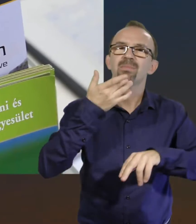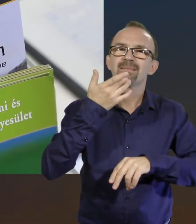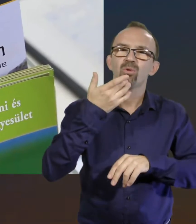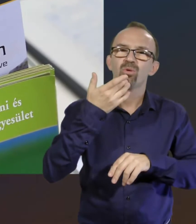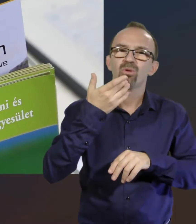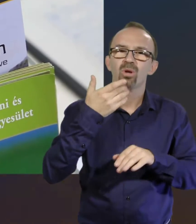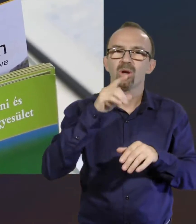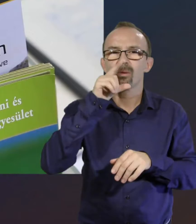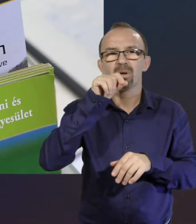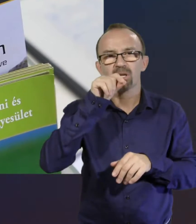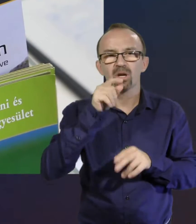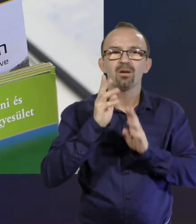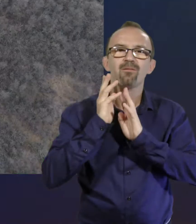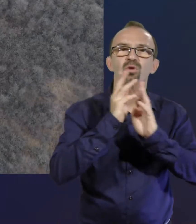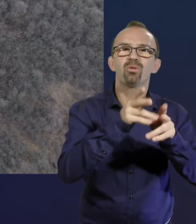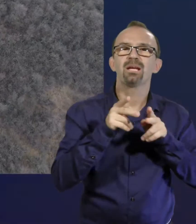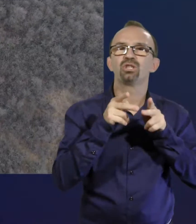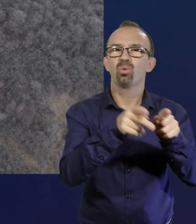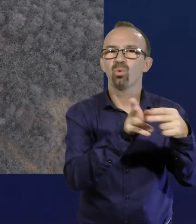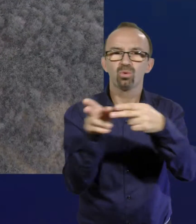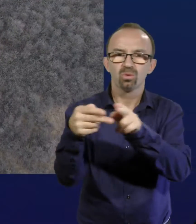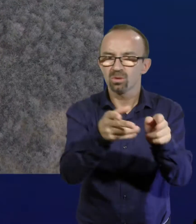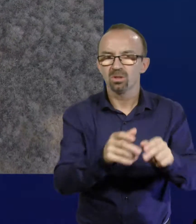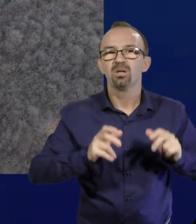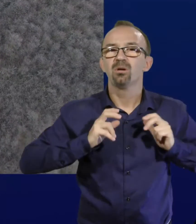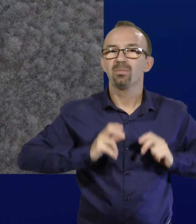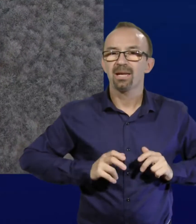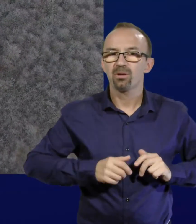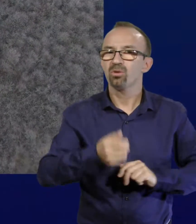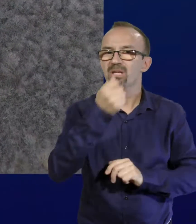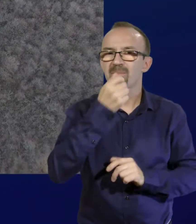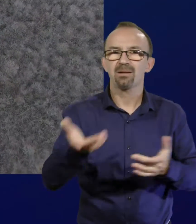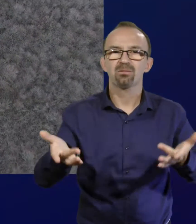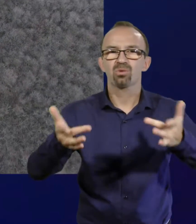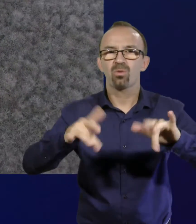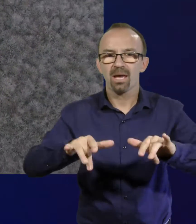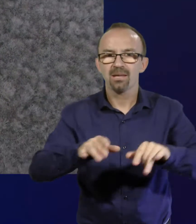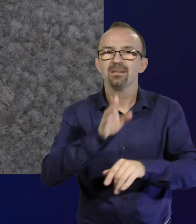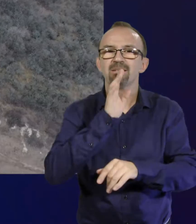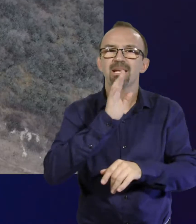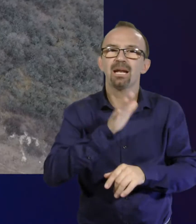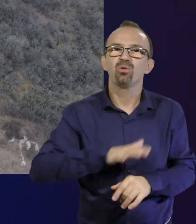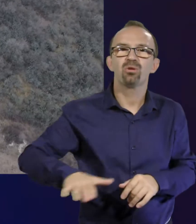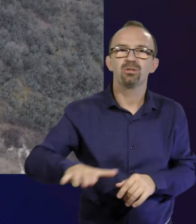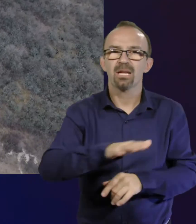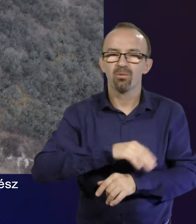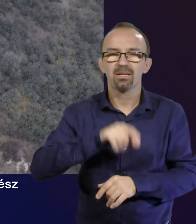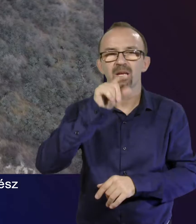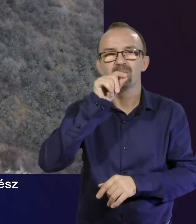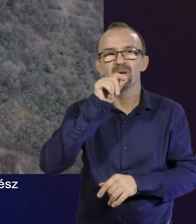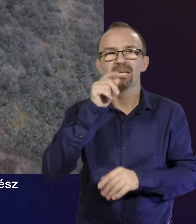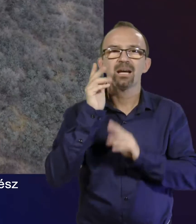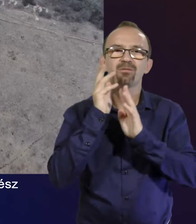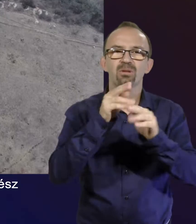többek között az egyes madárfajok vonulási útvonalait, pihenő és táplálkozó helyeit, telelő területeit, a